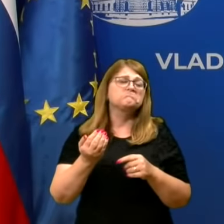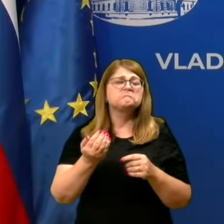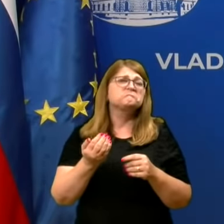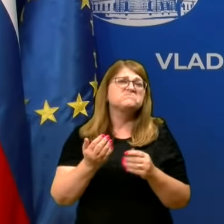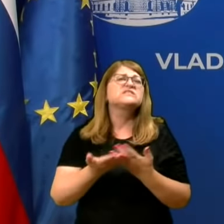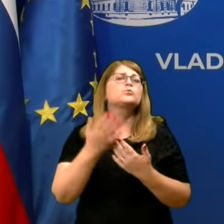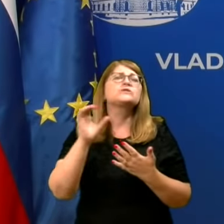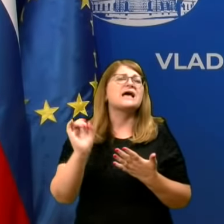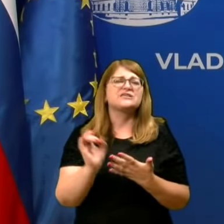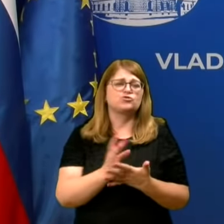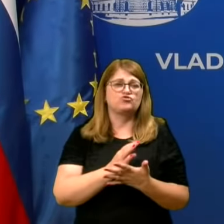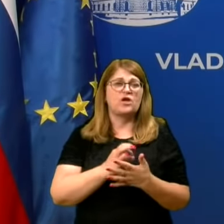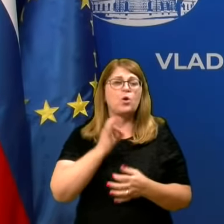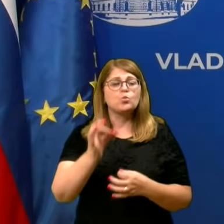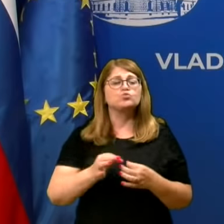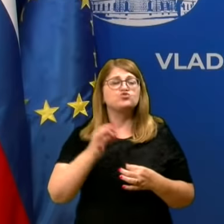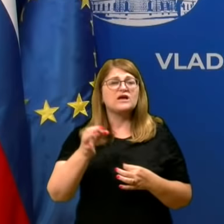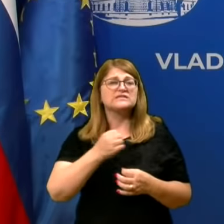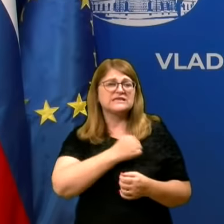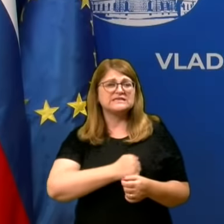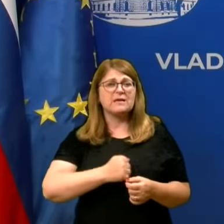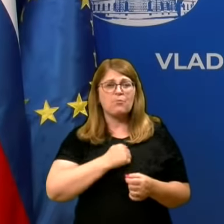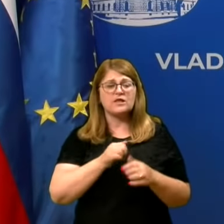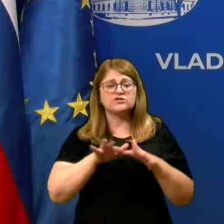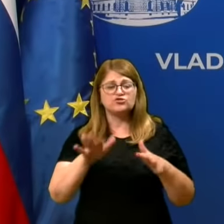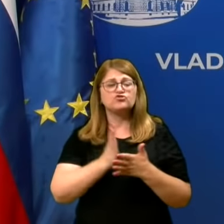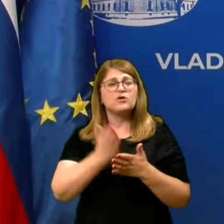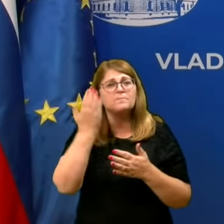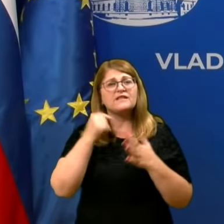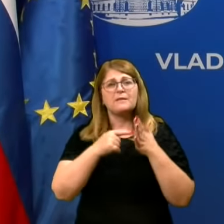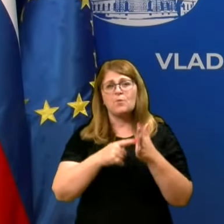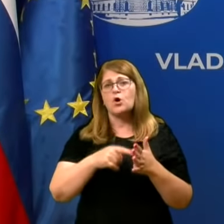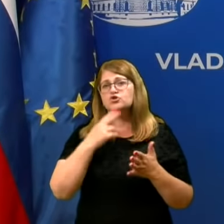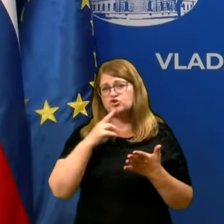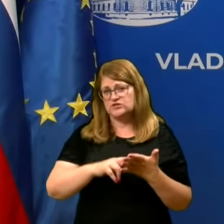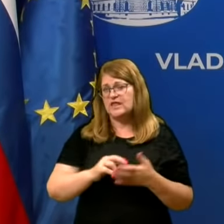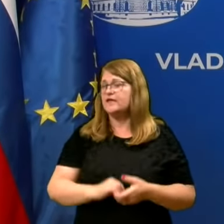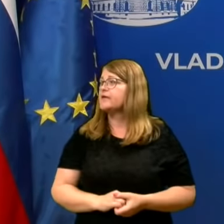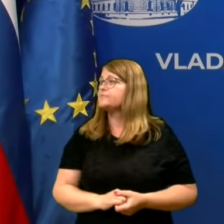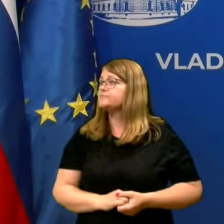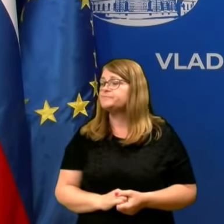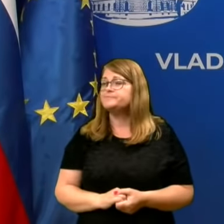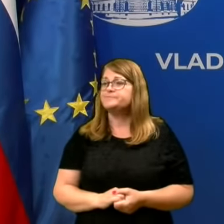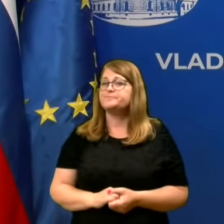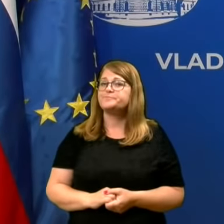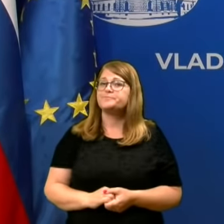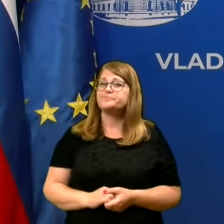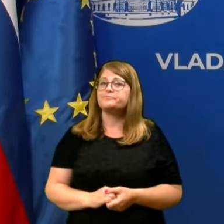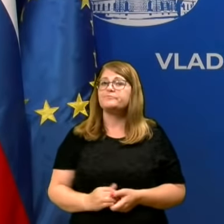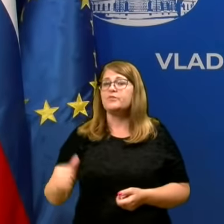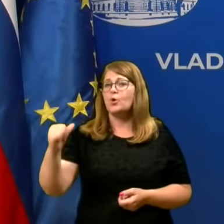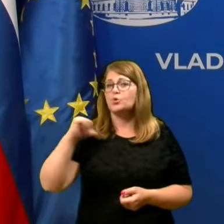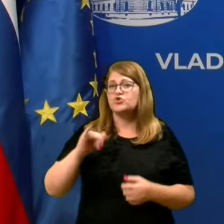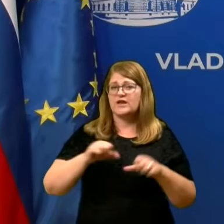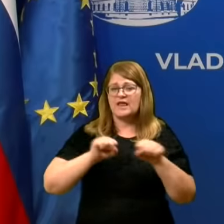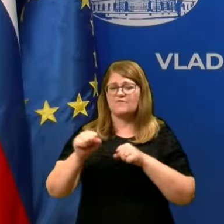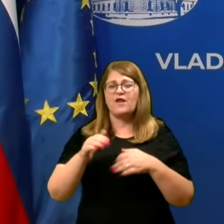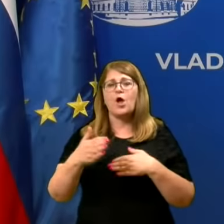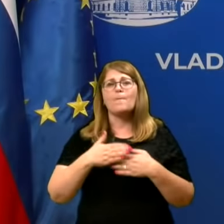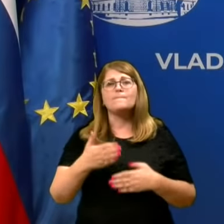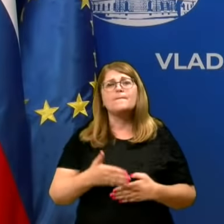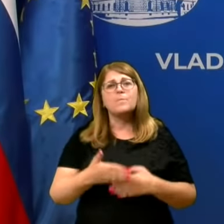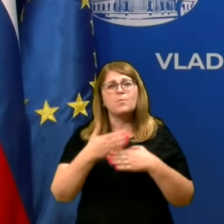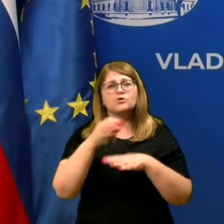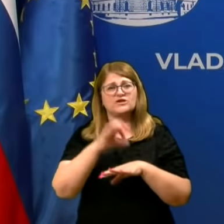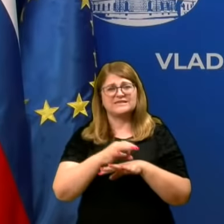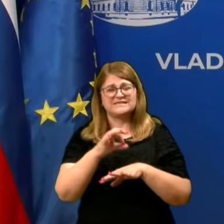v časih bolezen širi še preden človek pokaže simptome. Včeraj je vlada ob pomoči